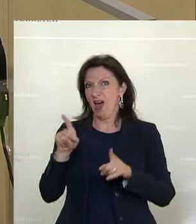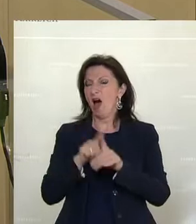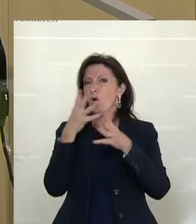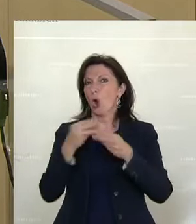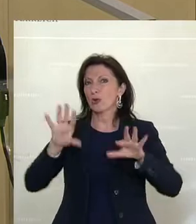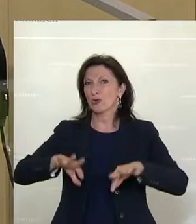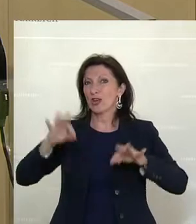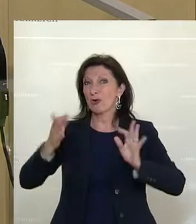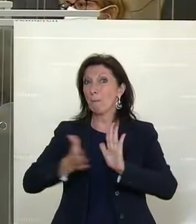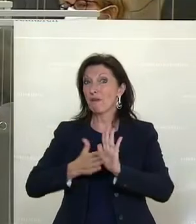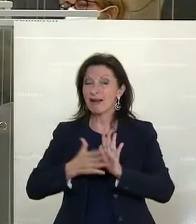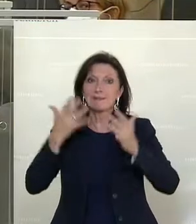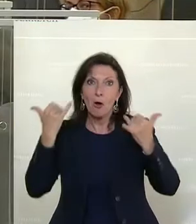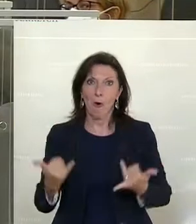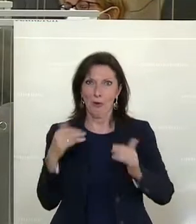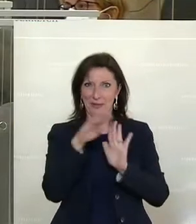das zeigen wir heute.